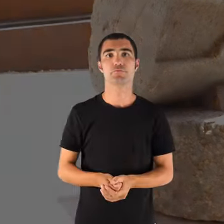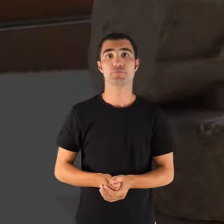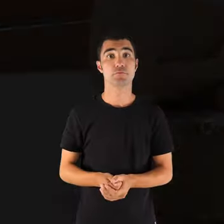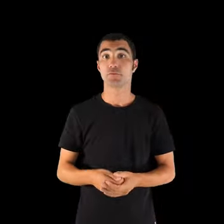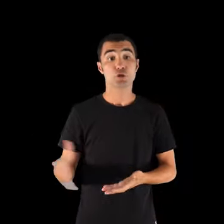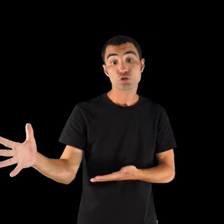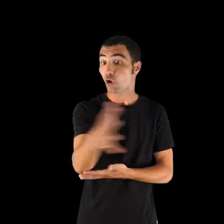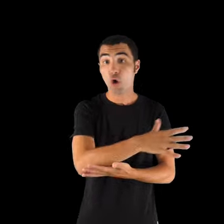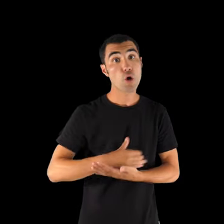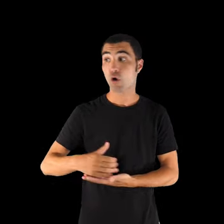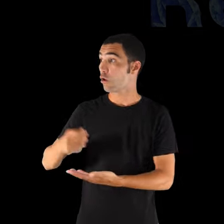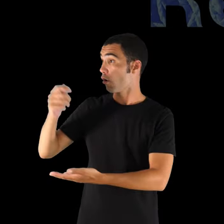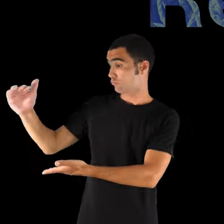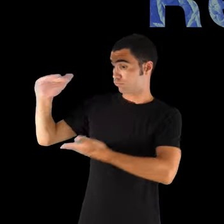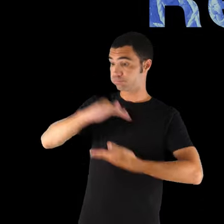sortien.